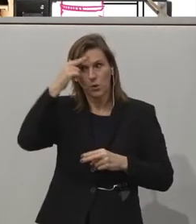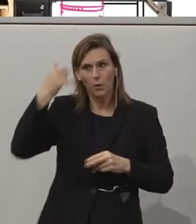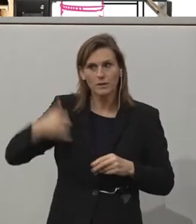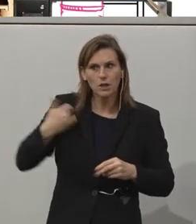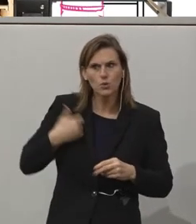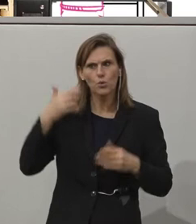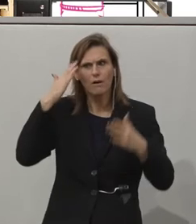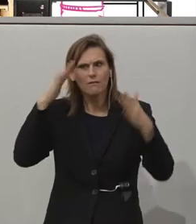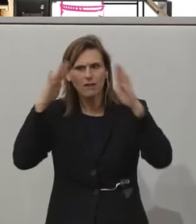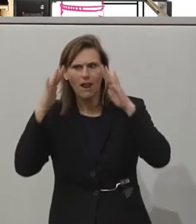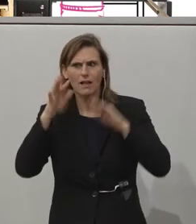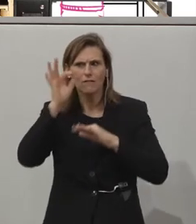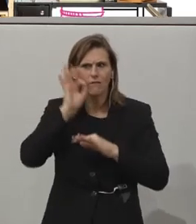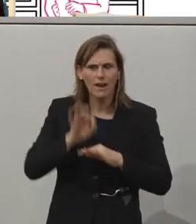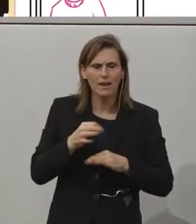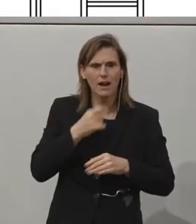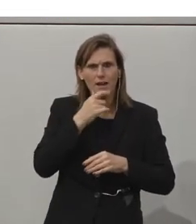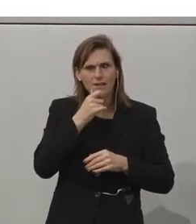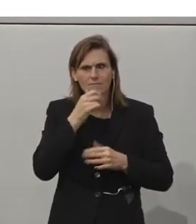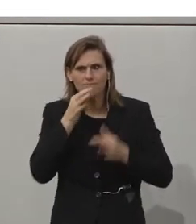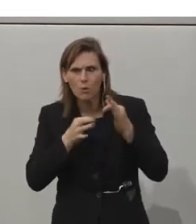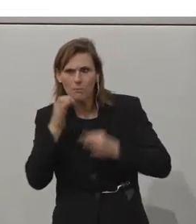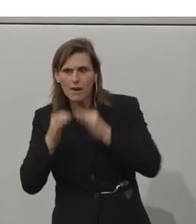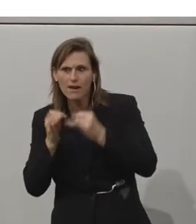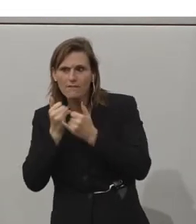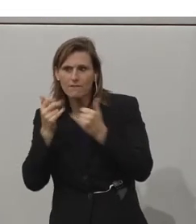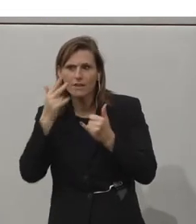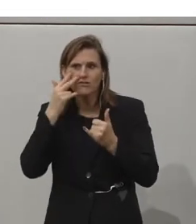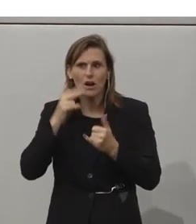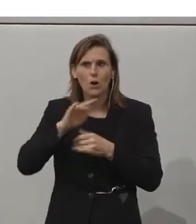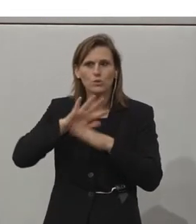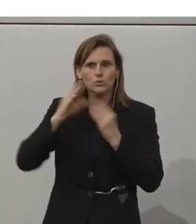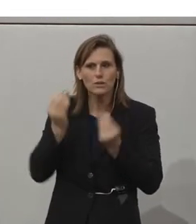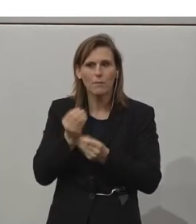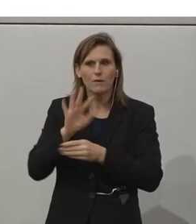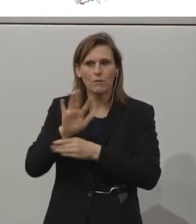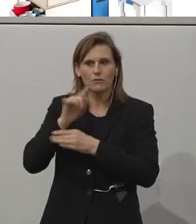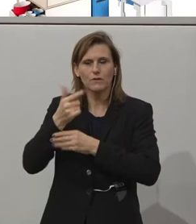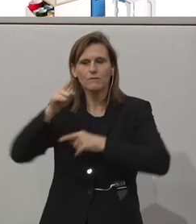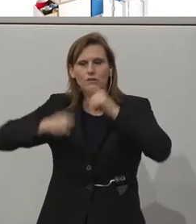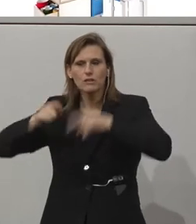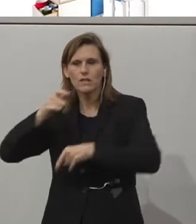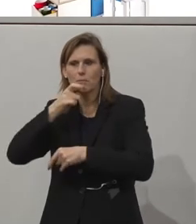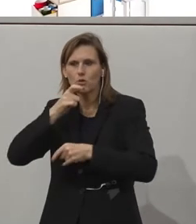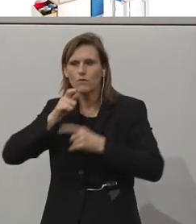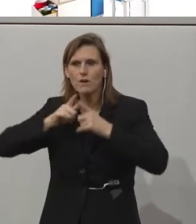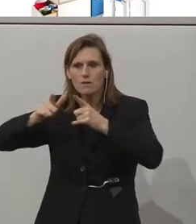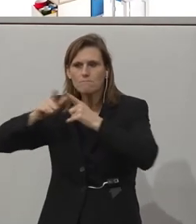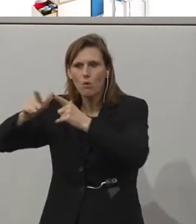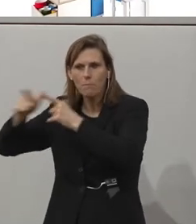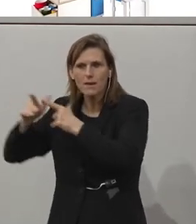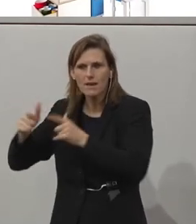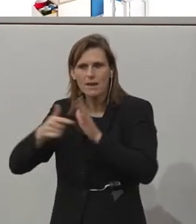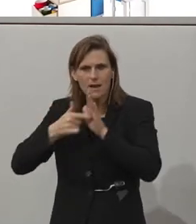Talente und Fähigkeiten zu erkunden. Dabei werden 25 unterschiedliche Berufe in Form von mobilen Werkboxen